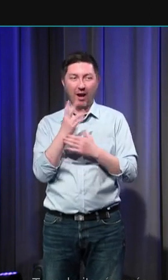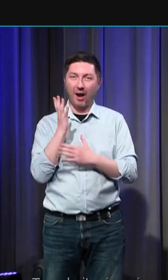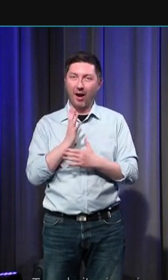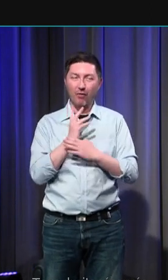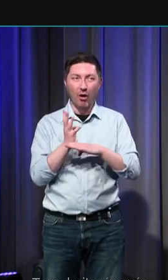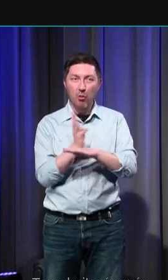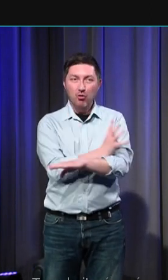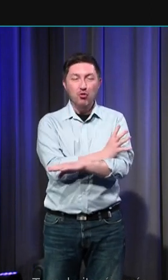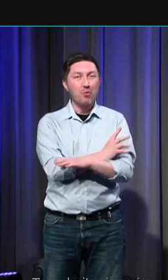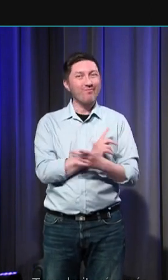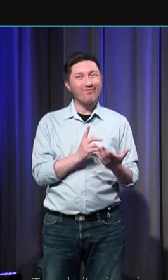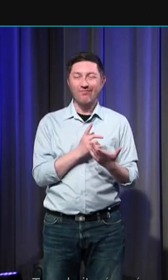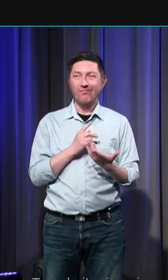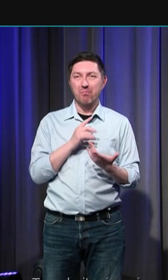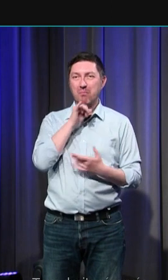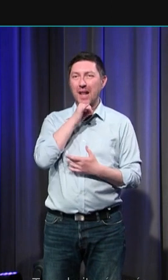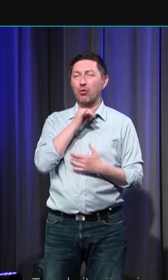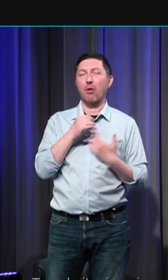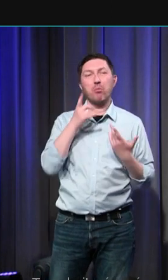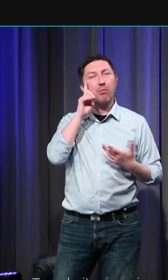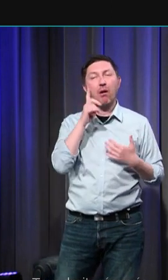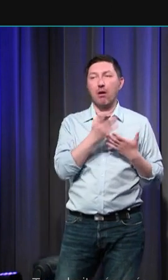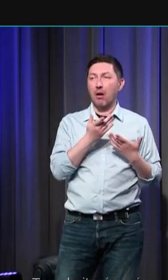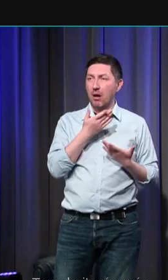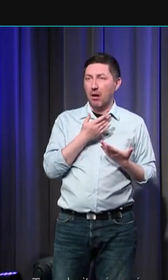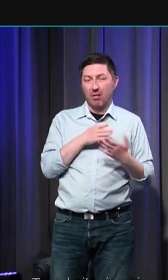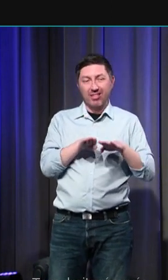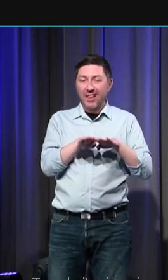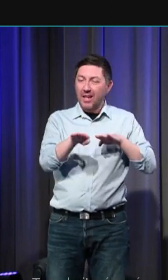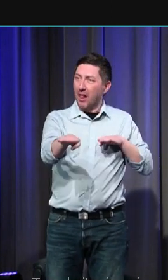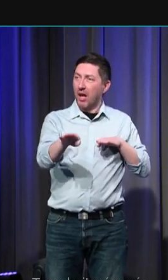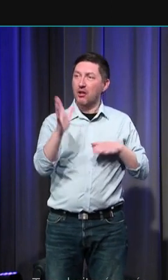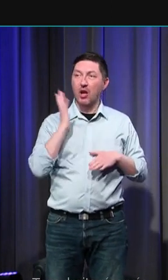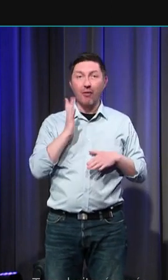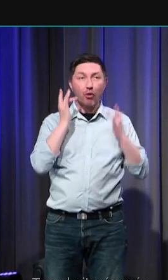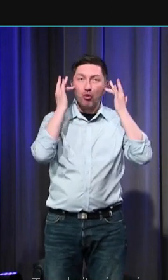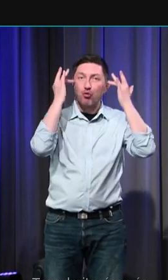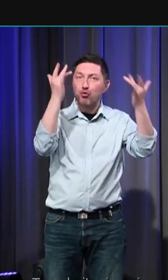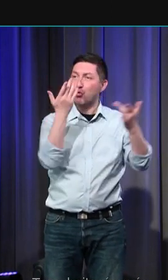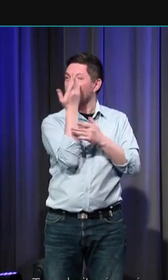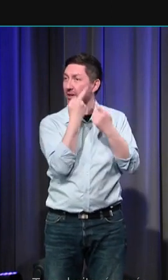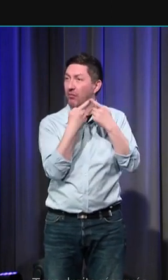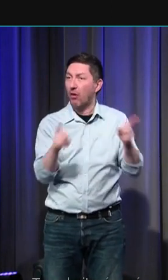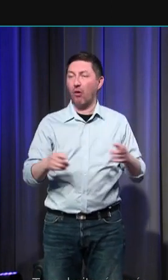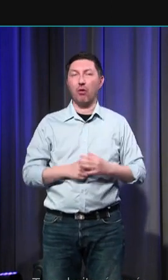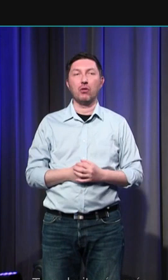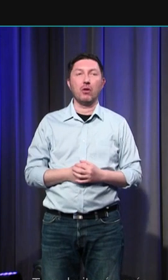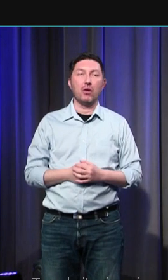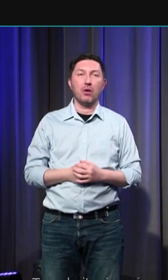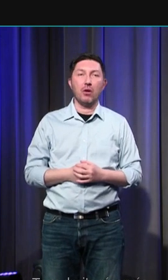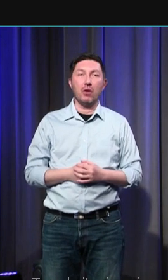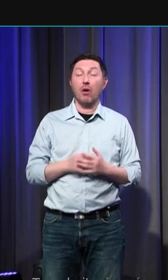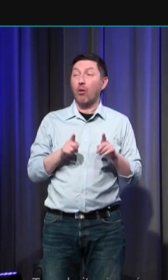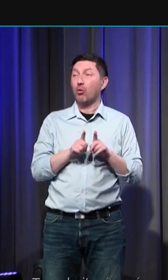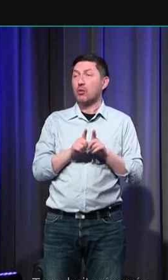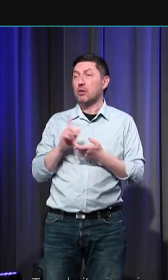toujours en décalage avec les cultures du passé et puis c s'exposer finalement au même type de révision que Lucien Fèvre